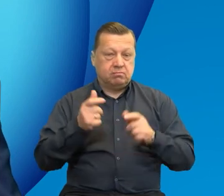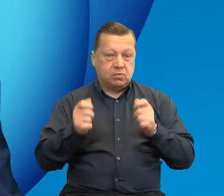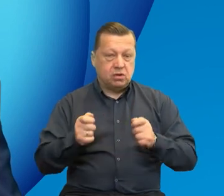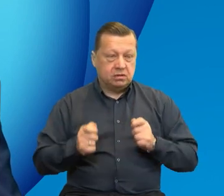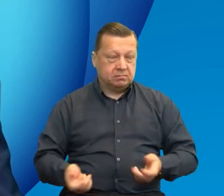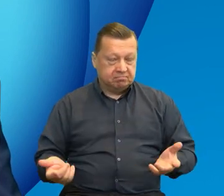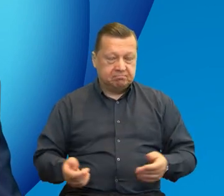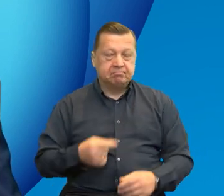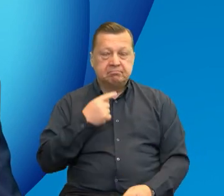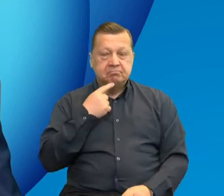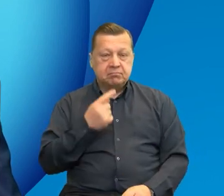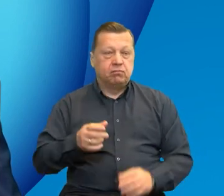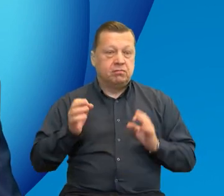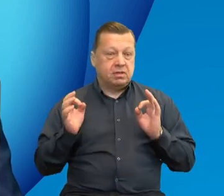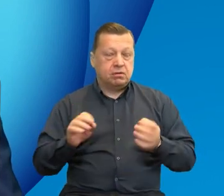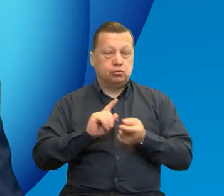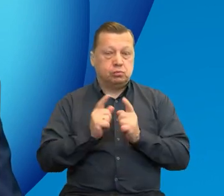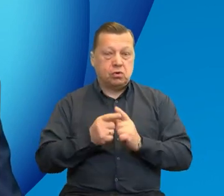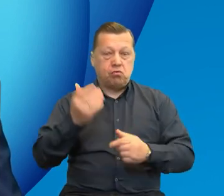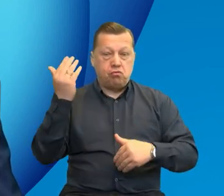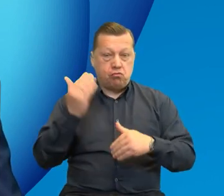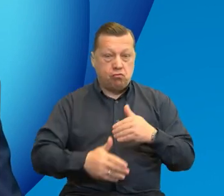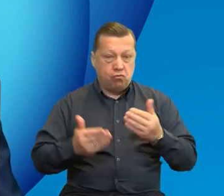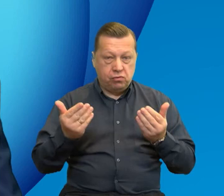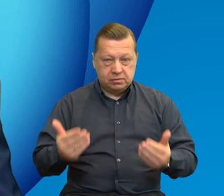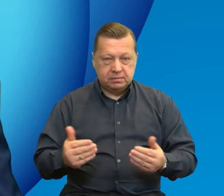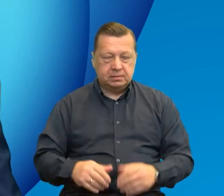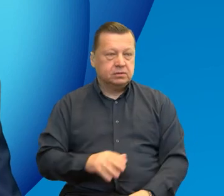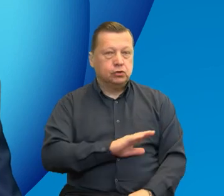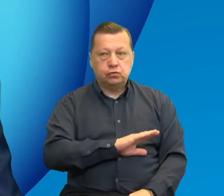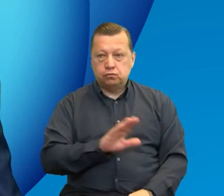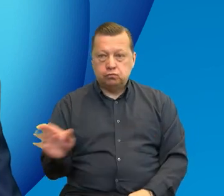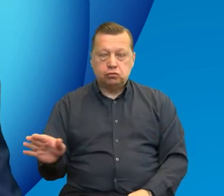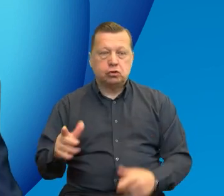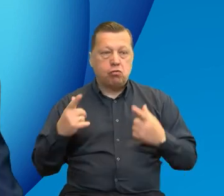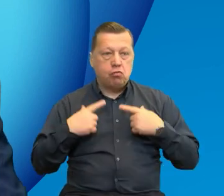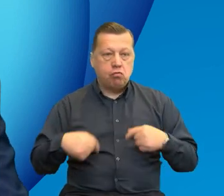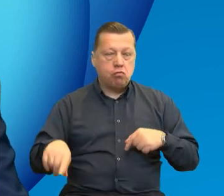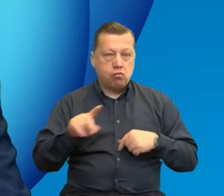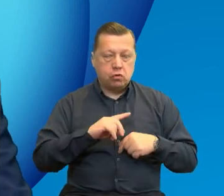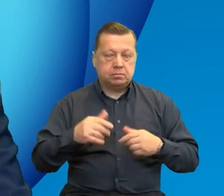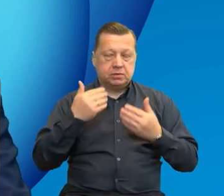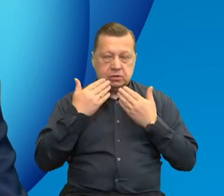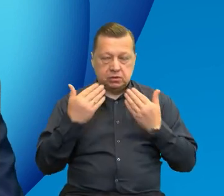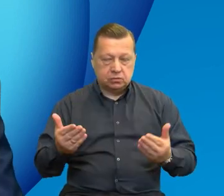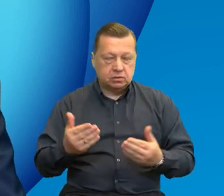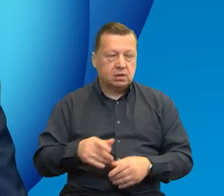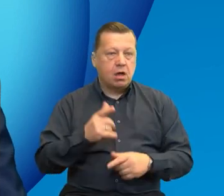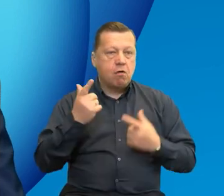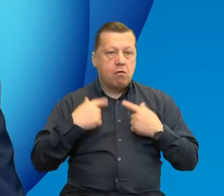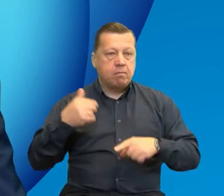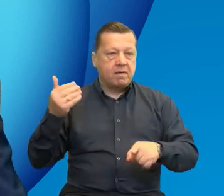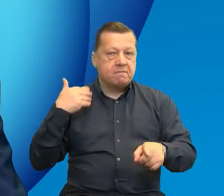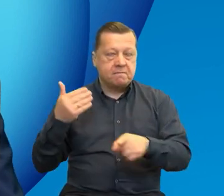powiedzieć dobiegło właśnie końca. Dziękuję wszystkim beneficjentom, wszystkim naszym prelegentom za to, że